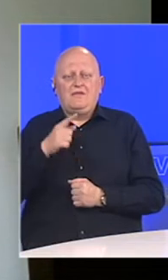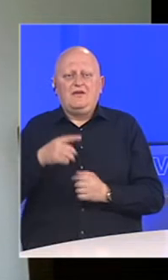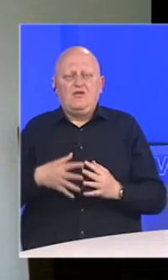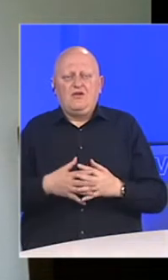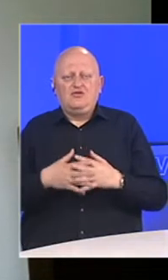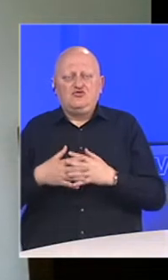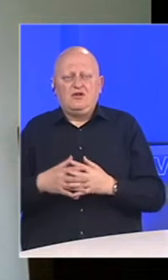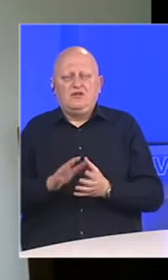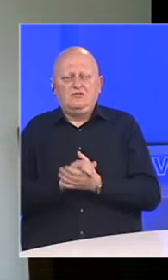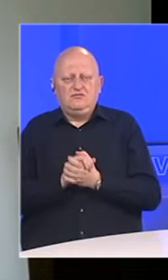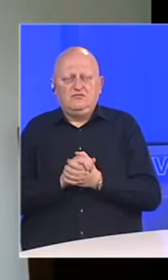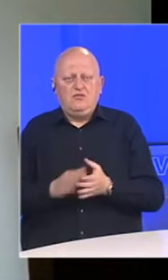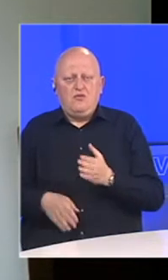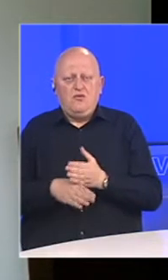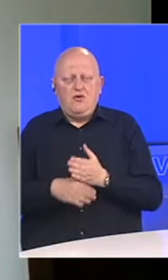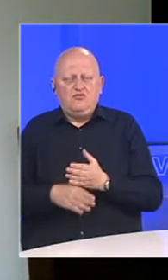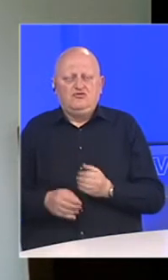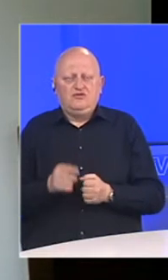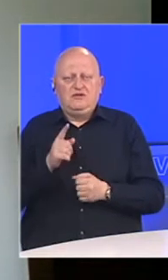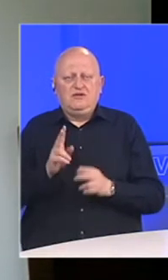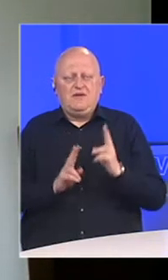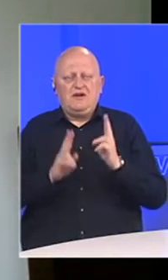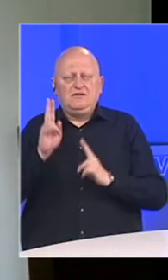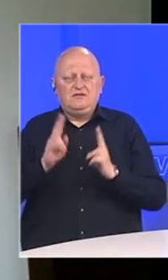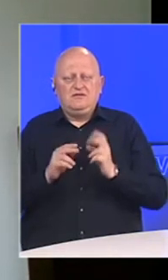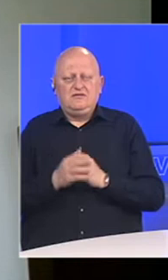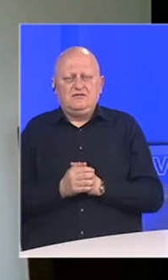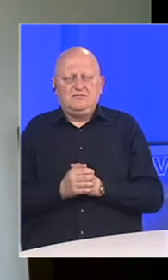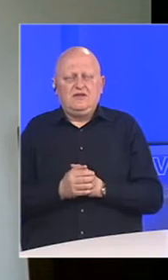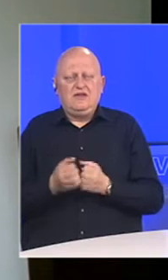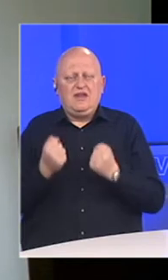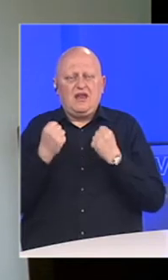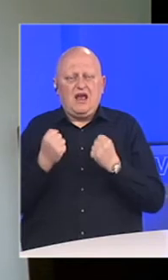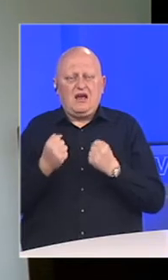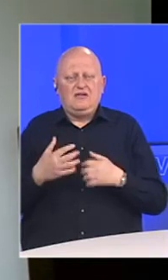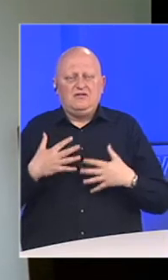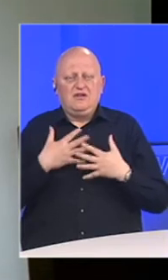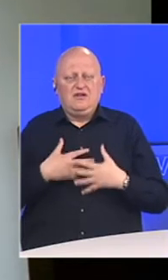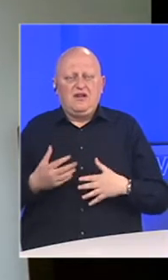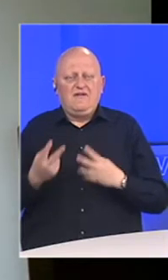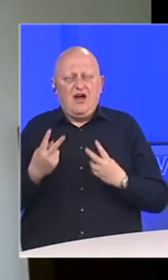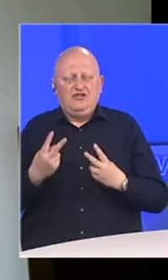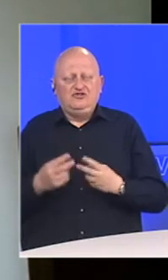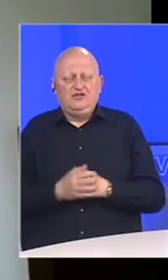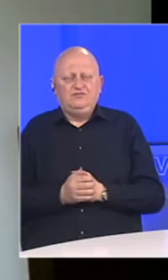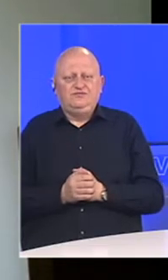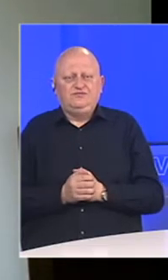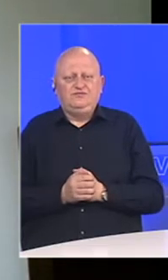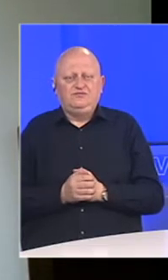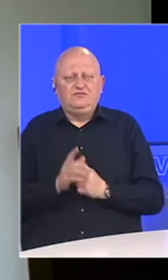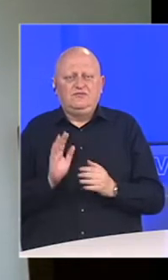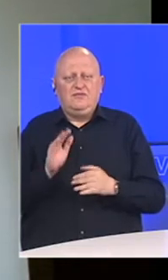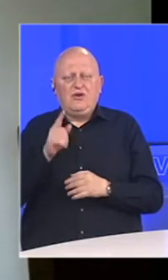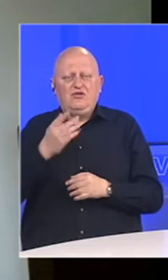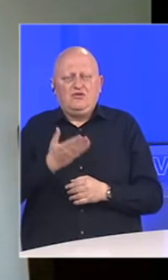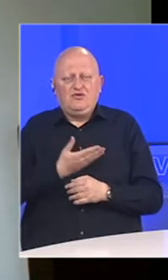suradnja i njihova pomoć nad tim sastancima vrlo dragocijena jer preko